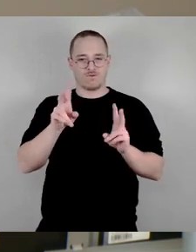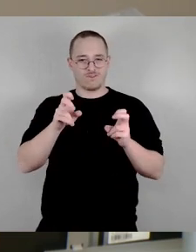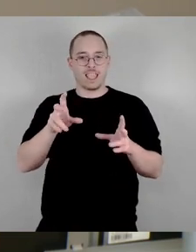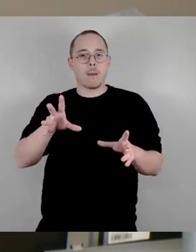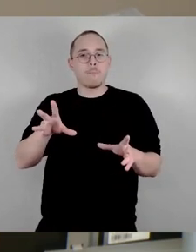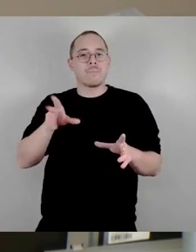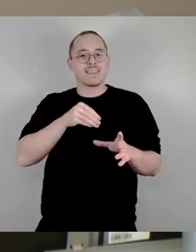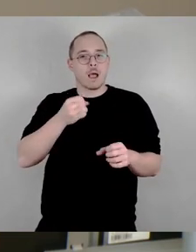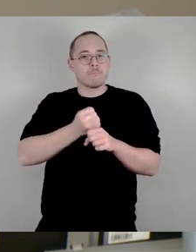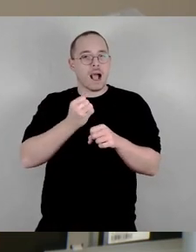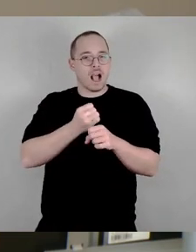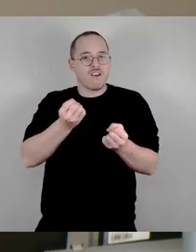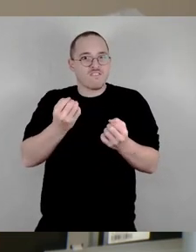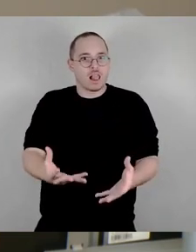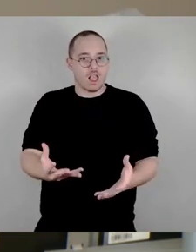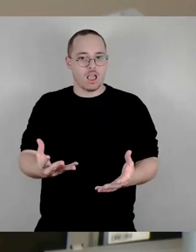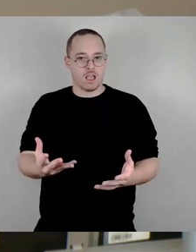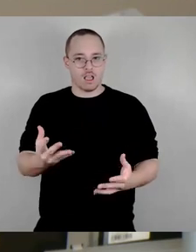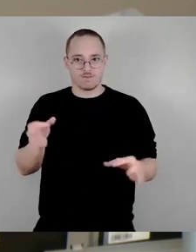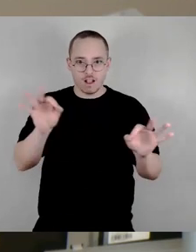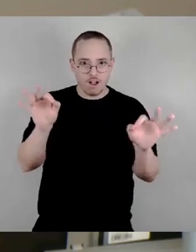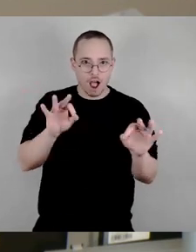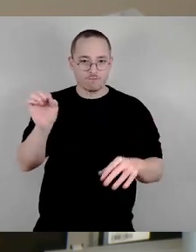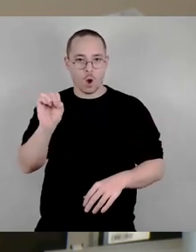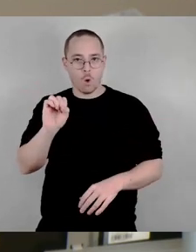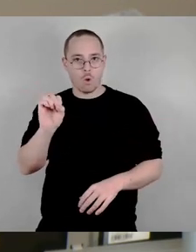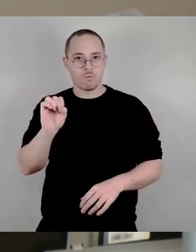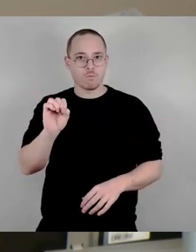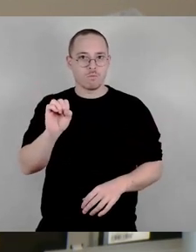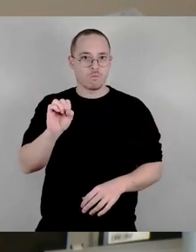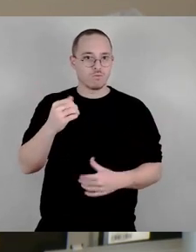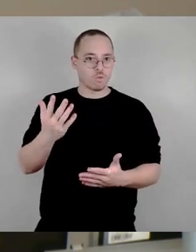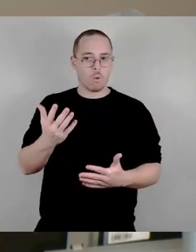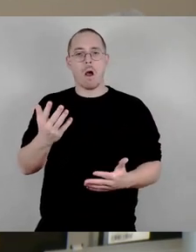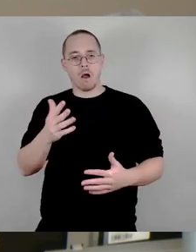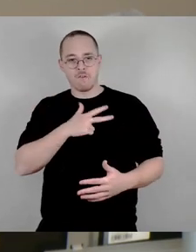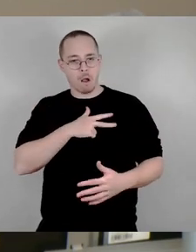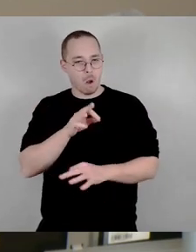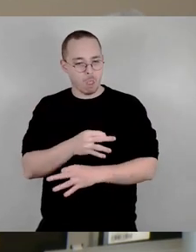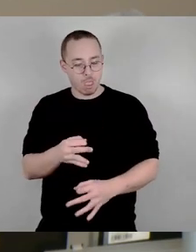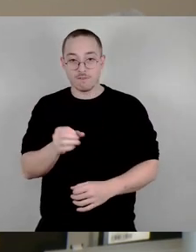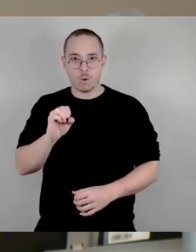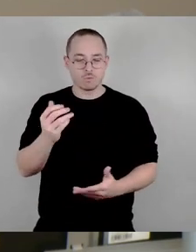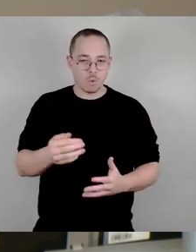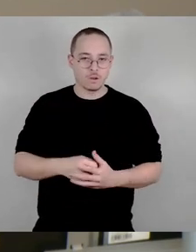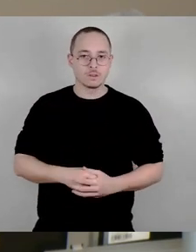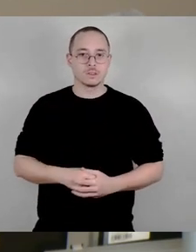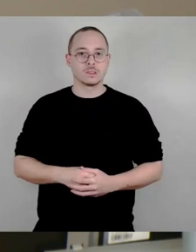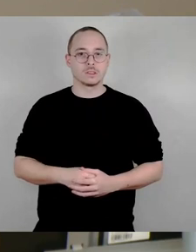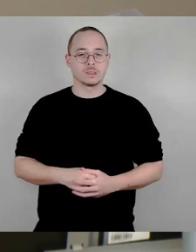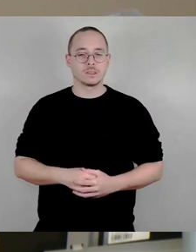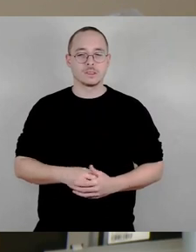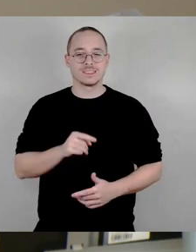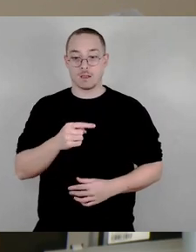das alles nur ein Popanz war, den man gar nicht braucht, das ist natürlich, weil nach dem Prozess der Beteiligung